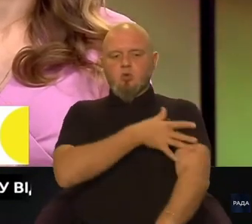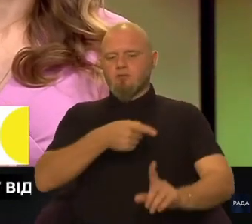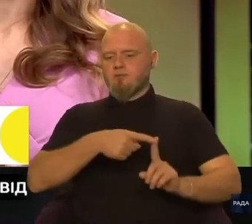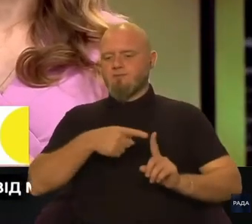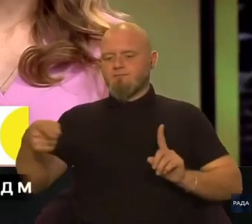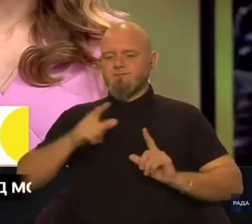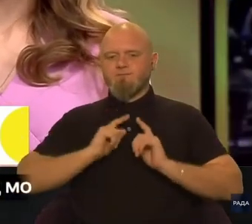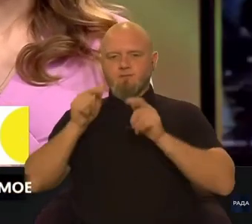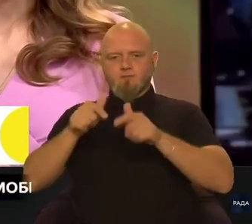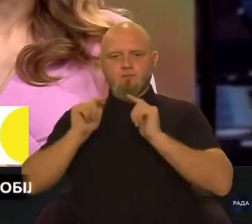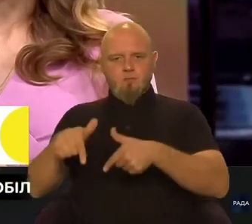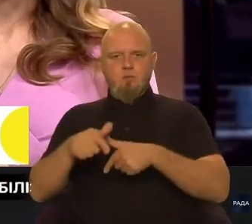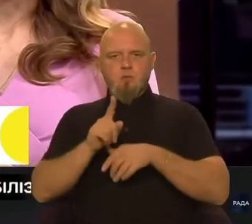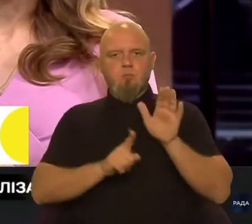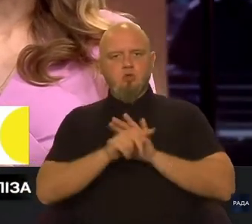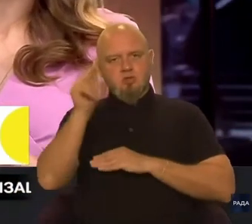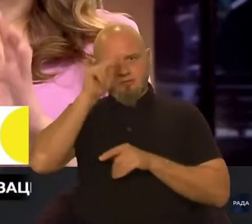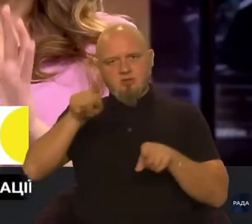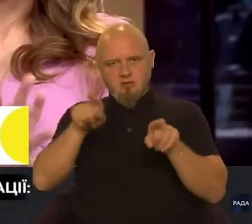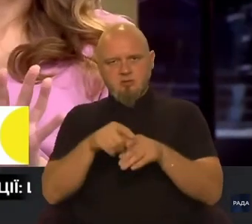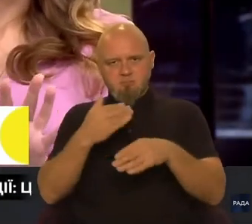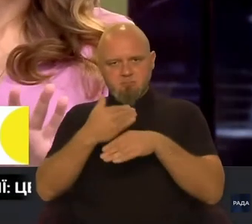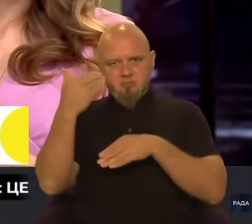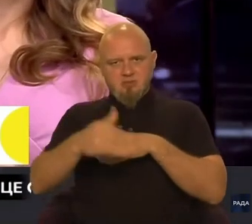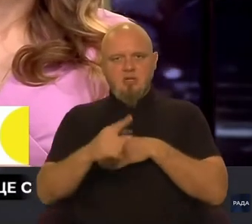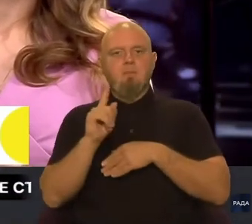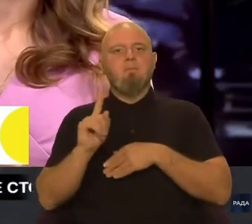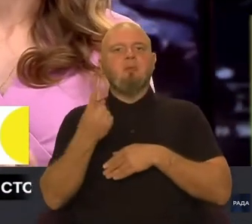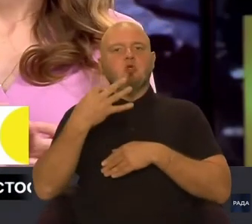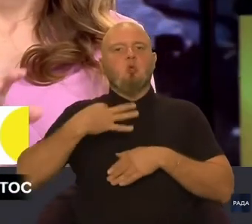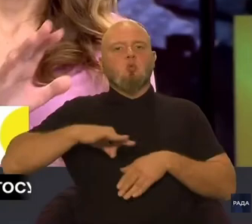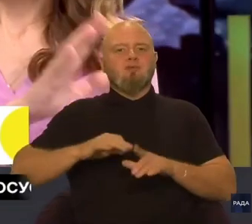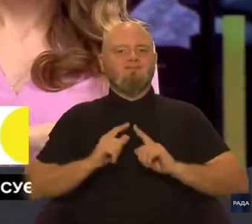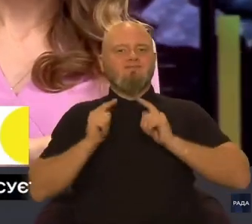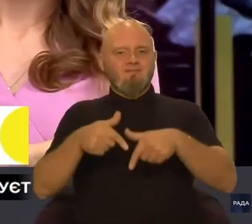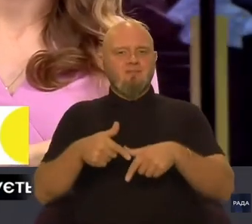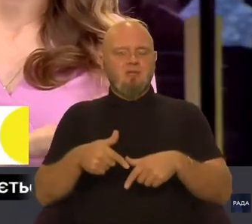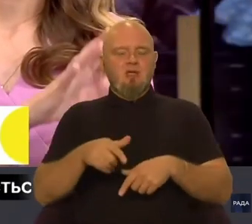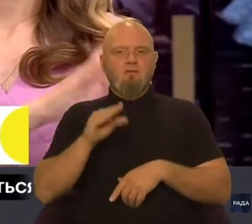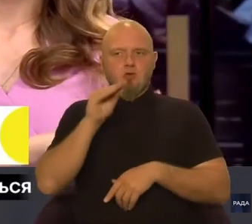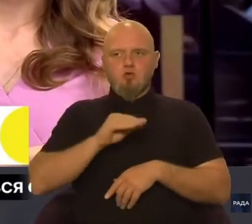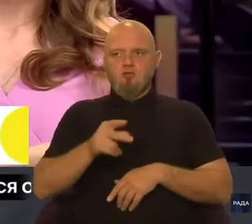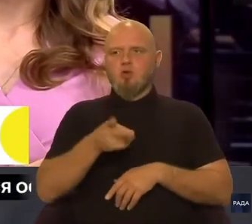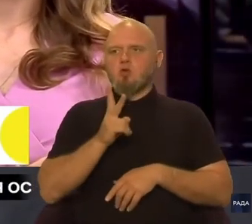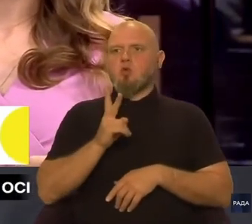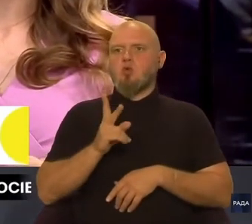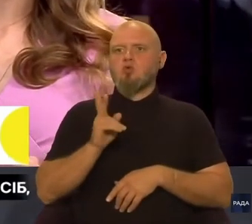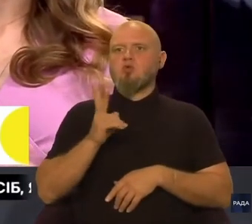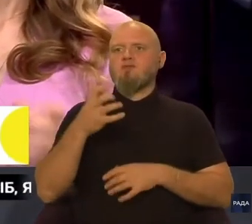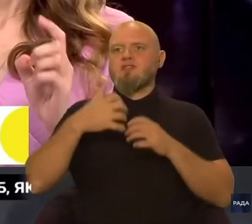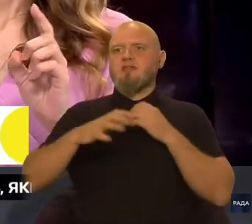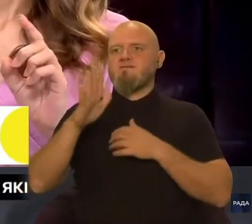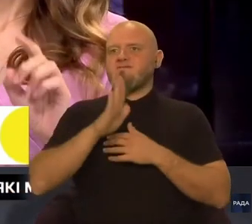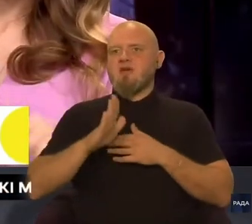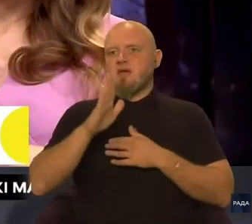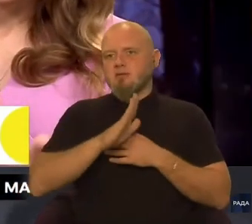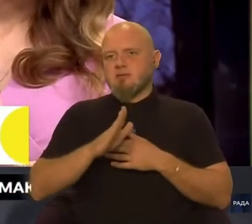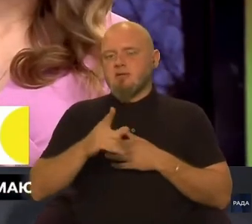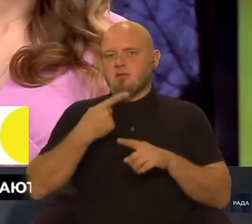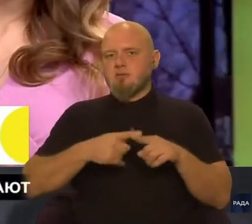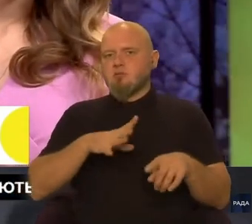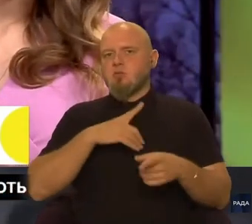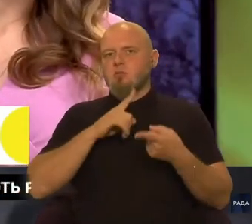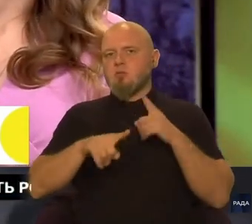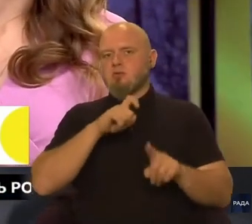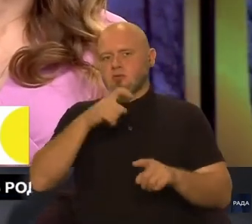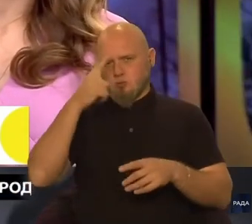курс вступає, і почали вони навчання теж пізніше, там низка, принаймні, в жовтні, хтось там всередині вересня. Це було